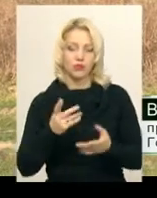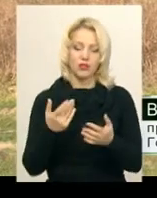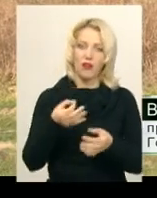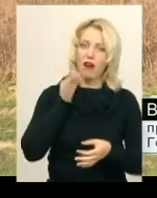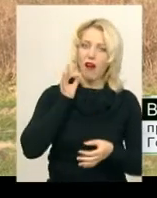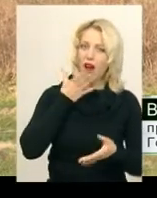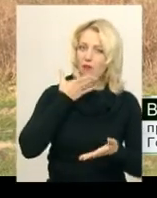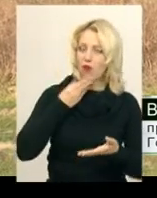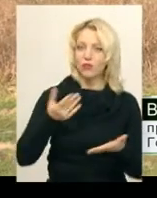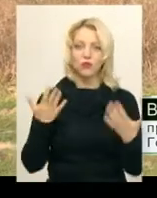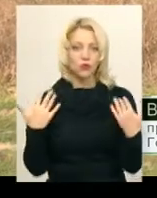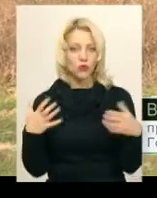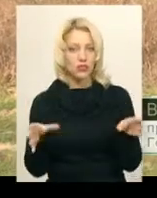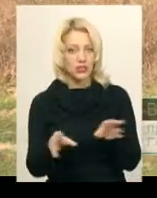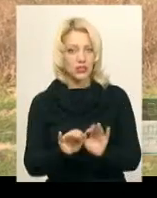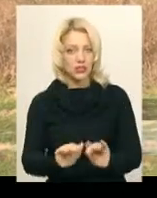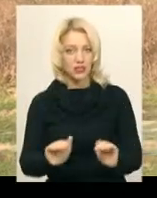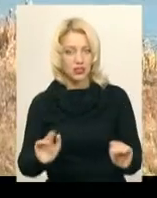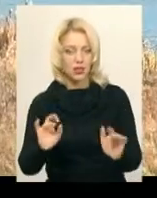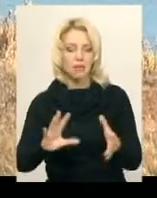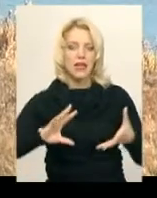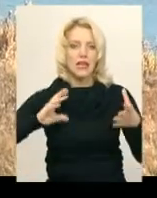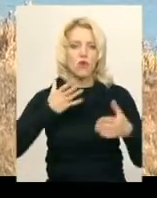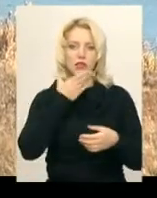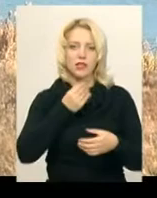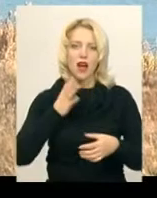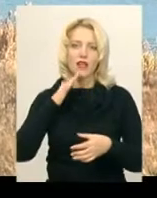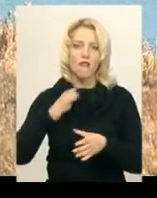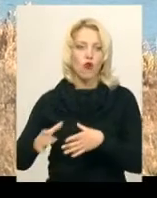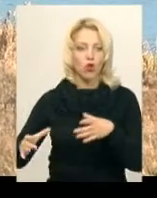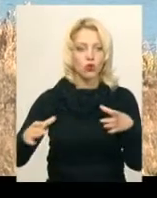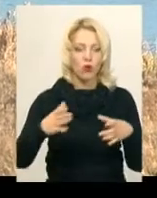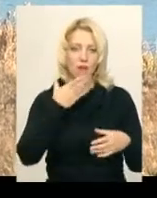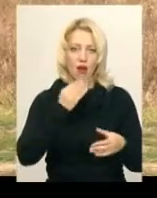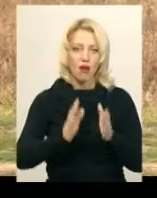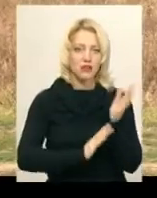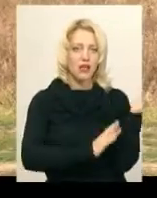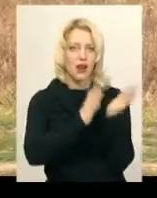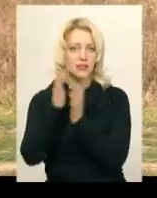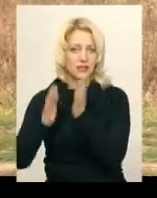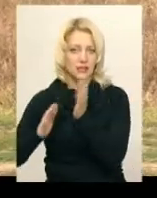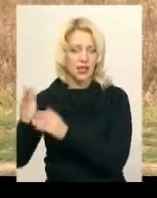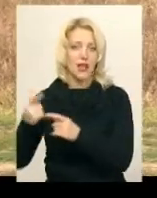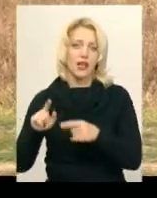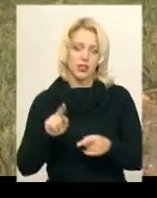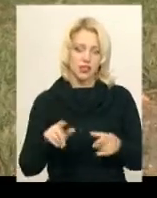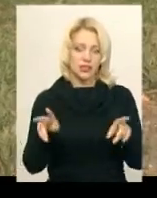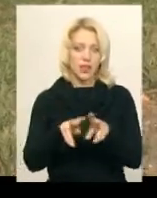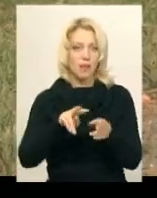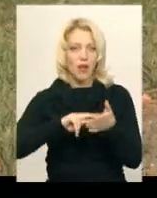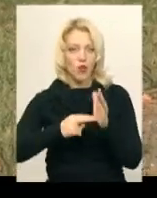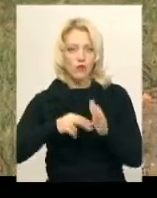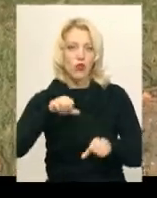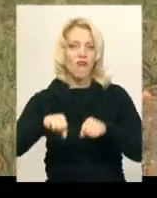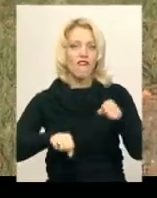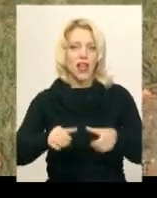випити, відпочити з дітками, у нас гарна водойма, гарні ліси. Також ми запланували тут велодоріжки. Проєкт